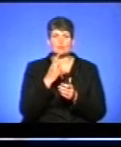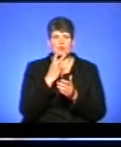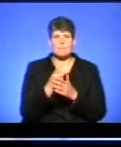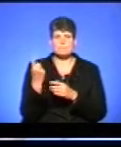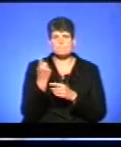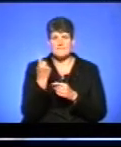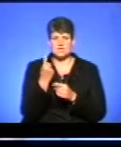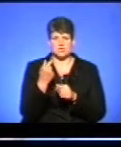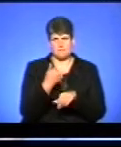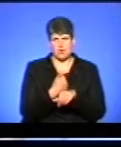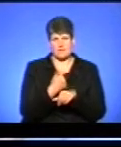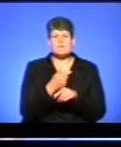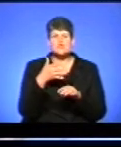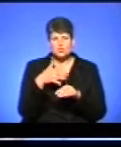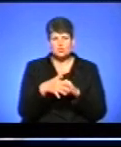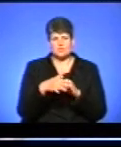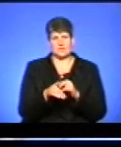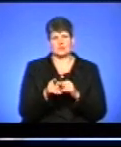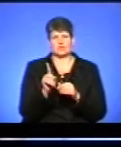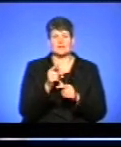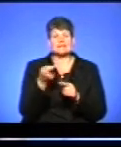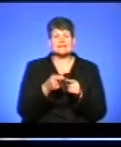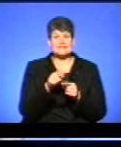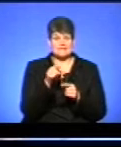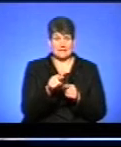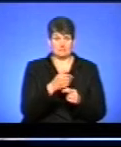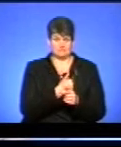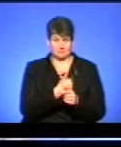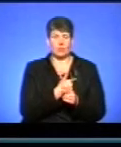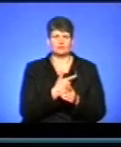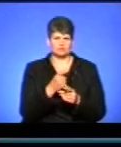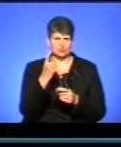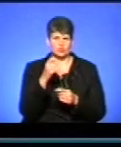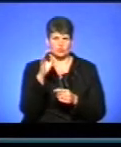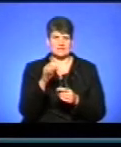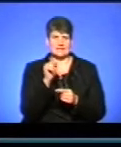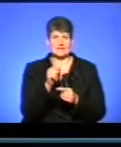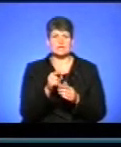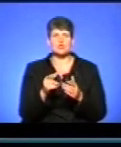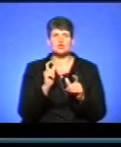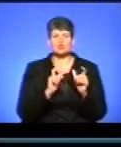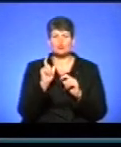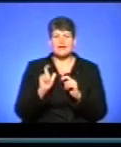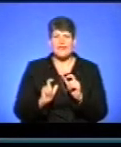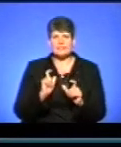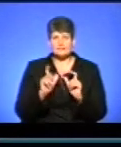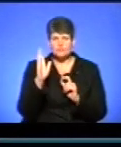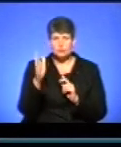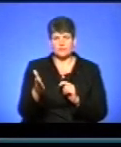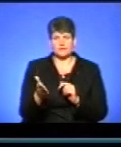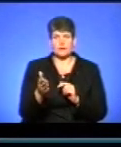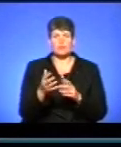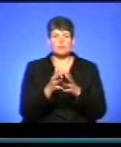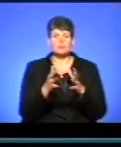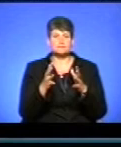пріоритет. І він розуміє, що цей вступник, це є 100% їхній студент в подальшому. Адже переважна більшість